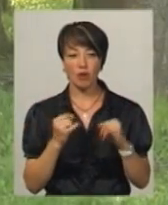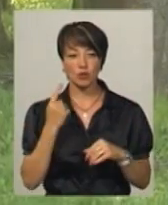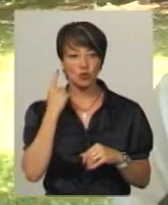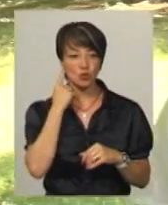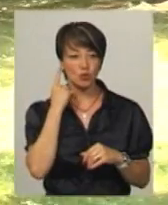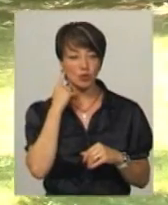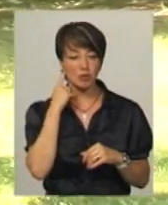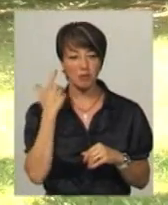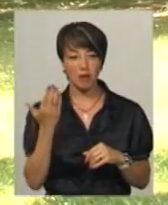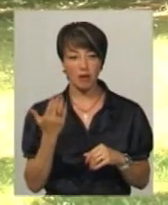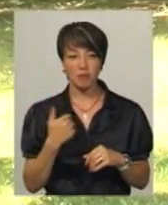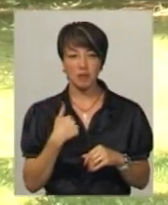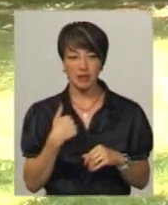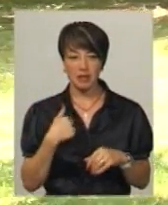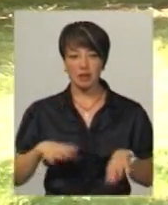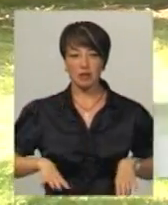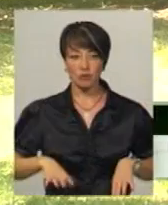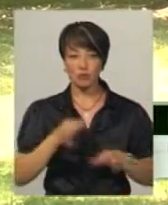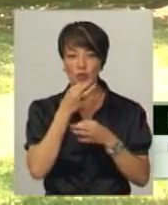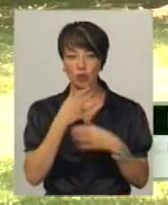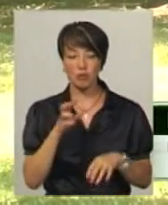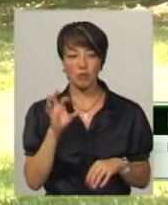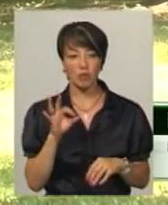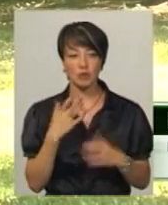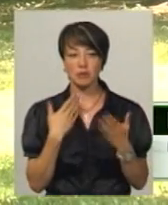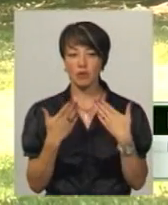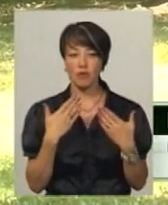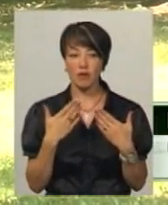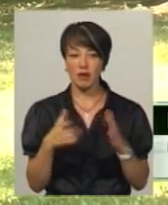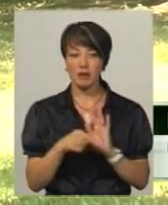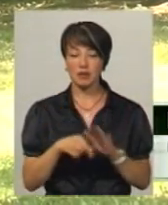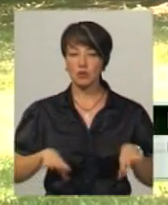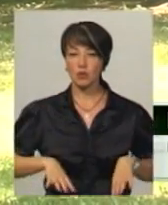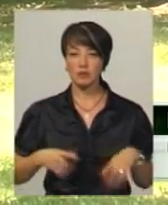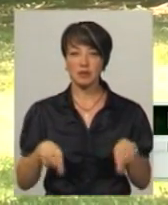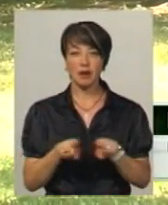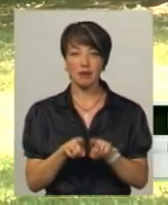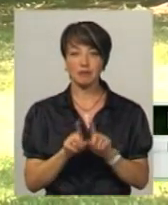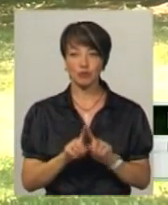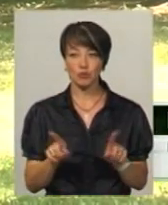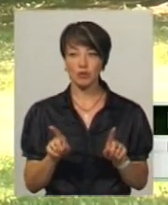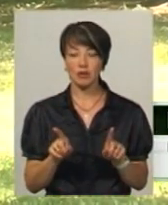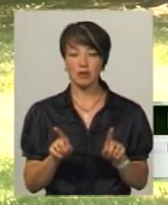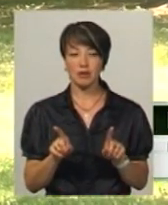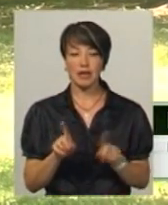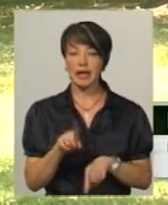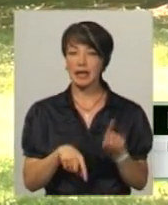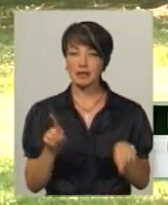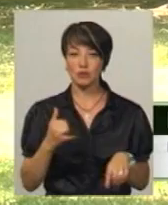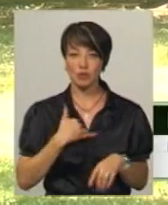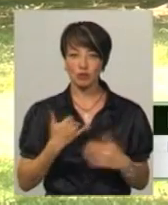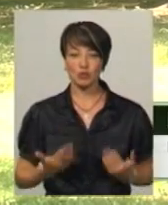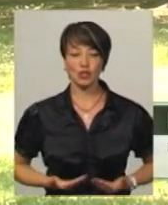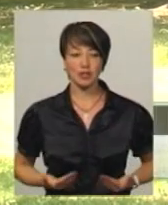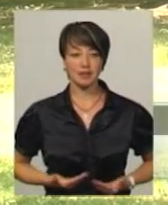вухом. Мені іпотерапія дуже сподобалася, бо спілкування з конями – це така штука, доволі рідкісна в нашому